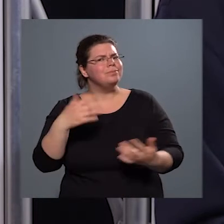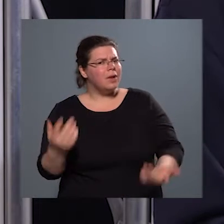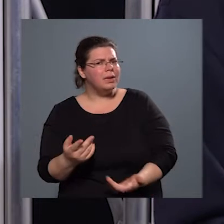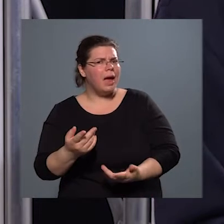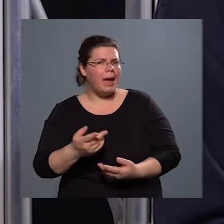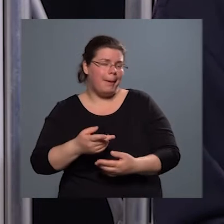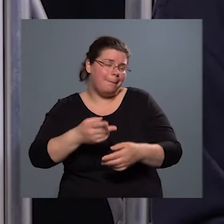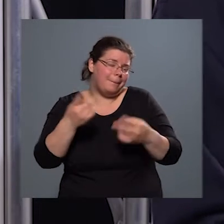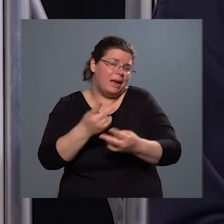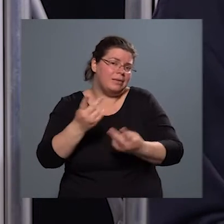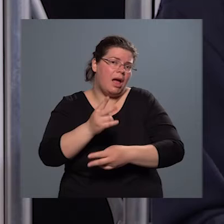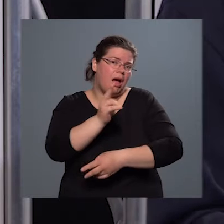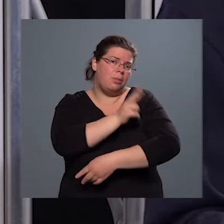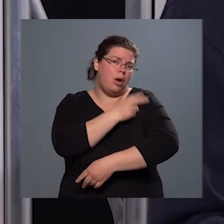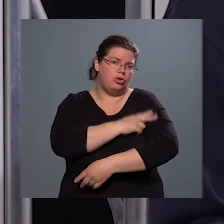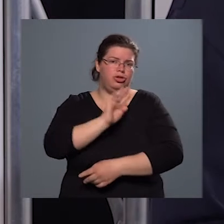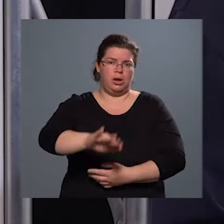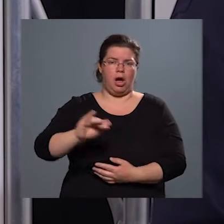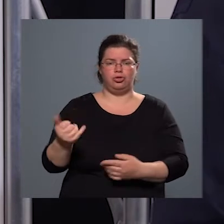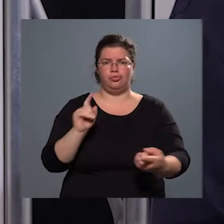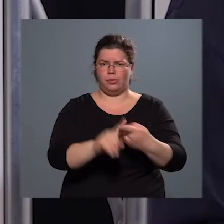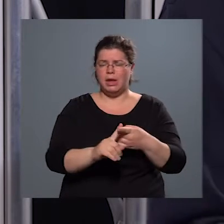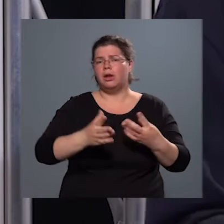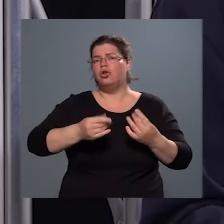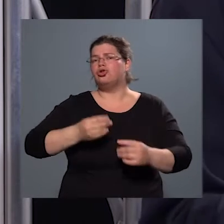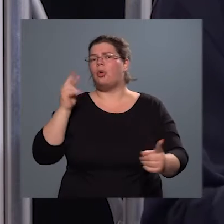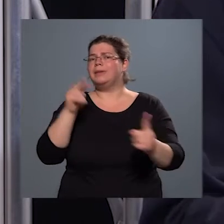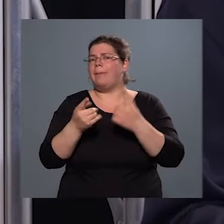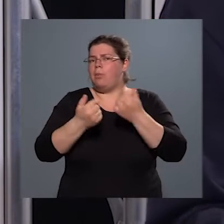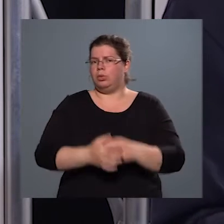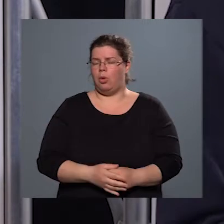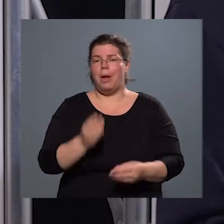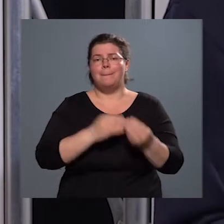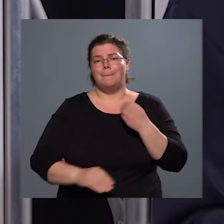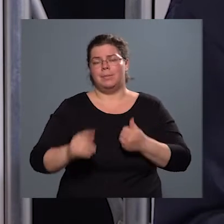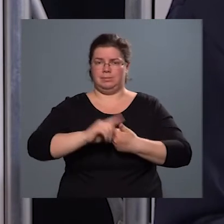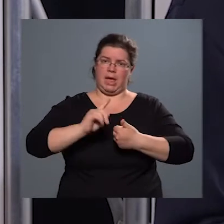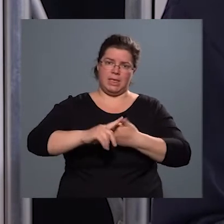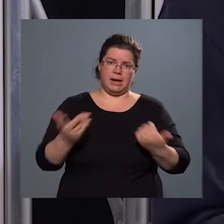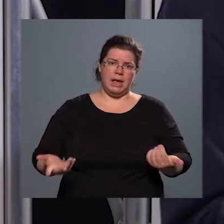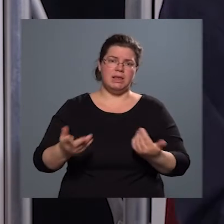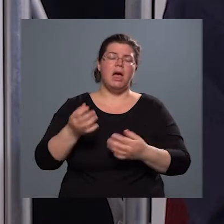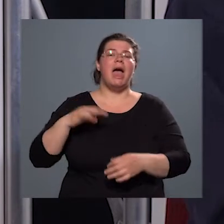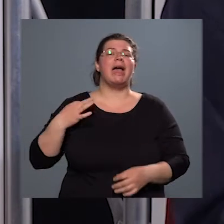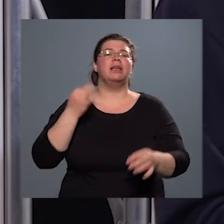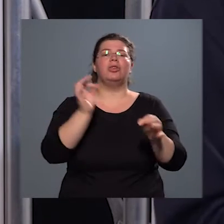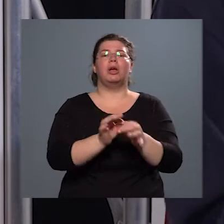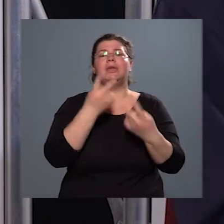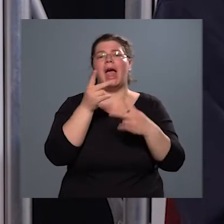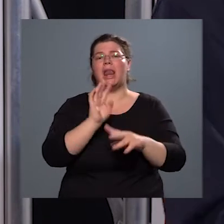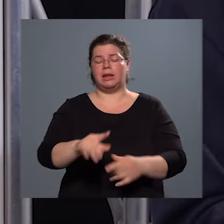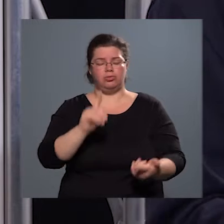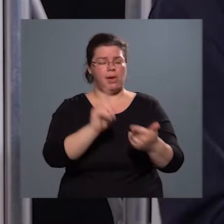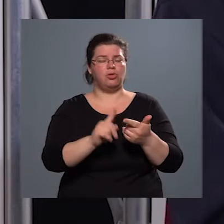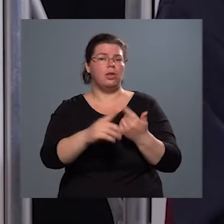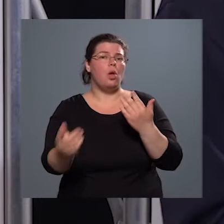vonatkozik sok minden szempontból, hiszen egyrészt az egészségügyi ellátásnak, másrészt pedig az